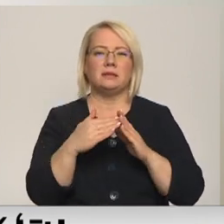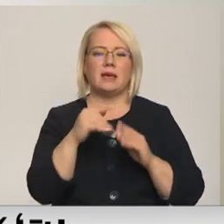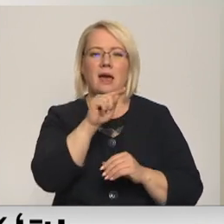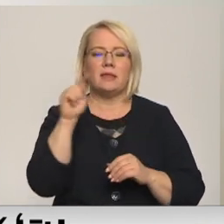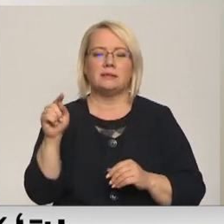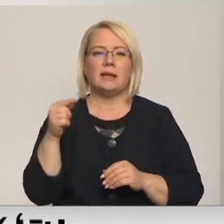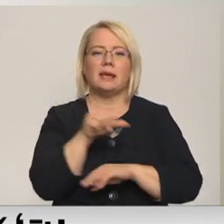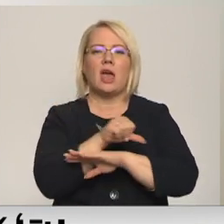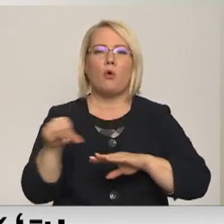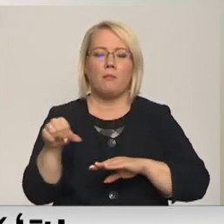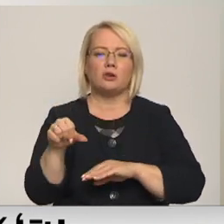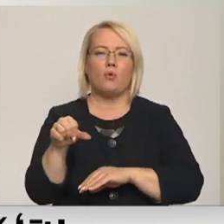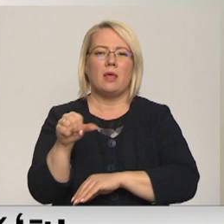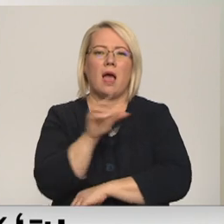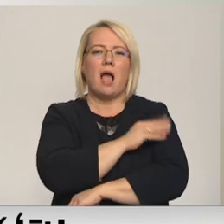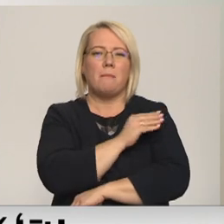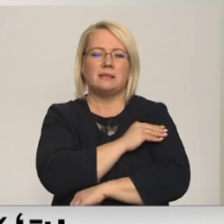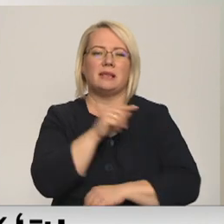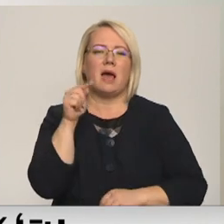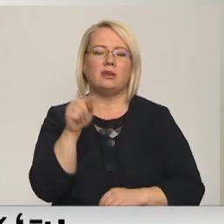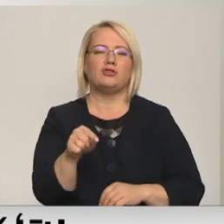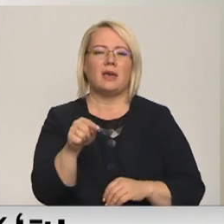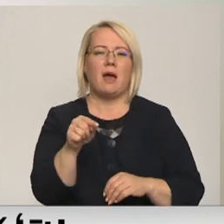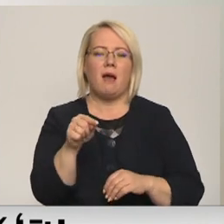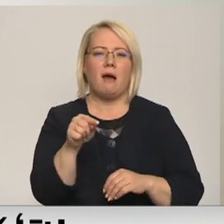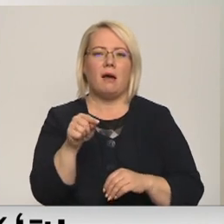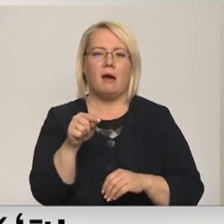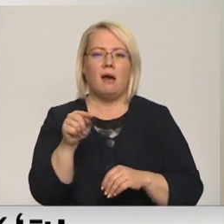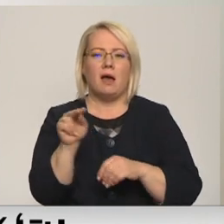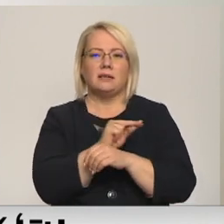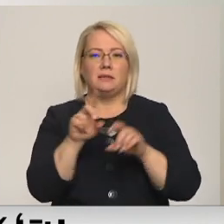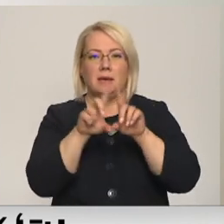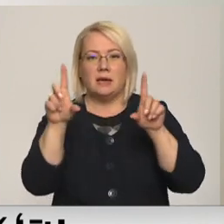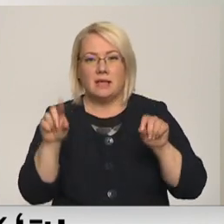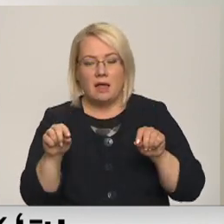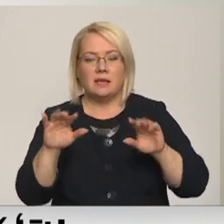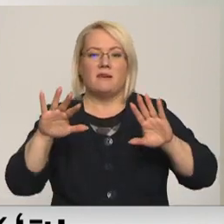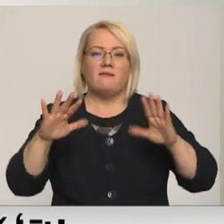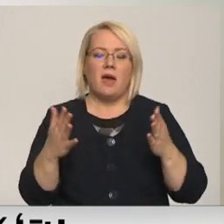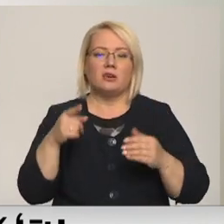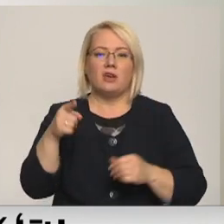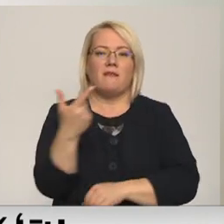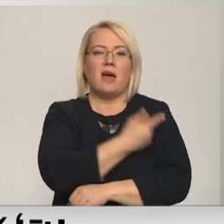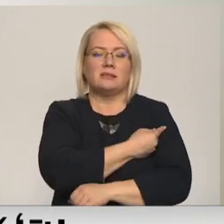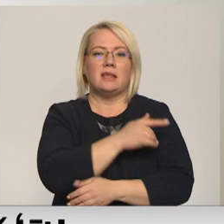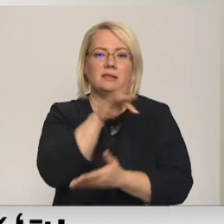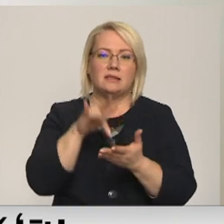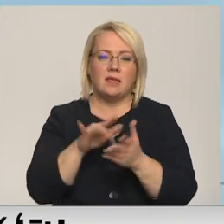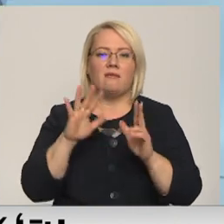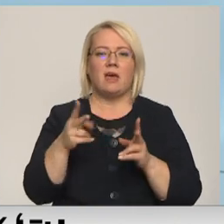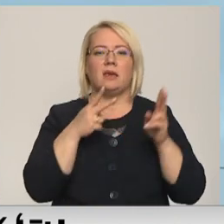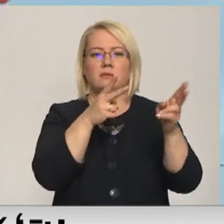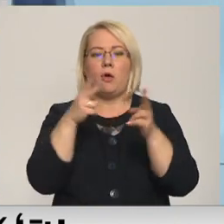kapacitāte šīm ārstniecības iestādēm un tieši tāpēc ir vai no šie vakcinācijas centri vai arī šīs izbraukumu vakcinācijas.